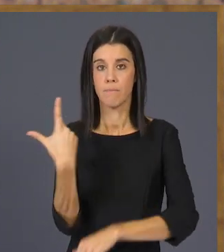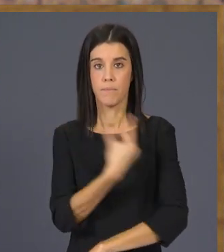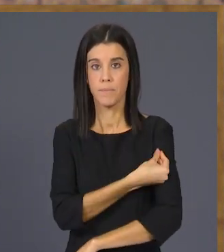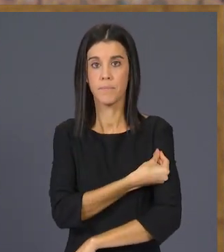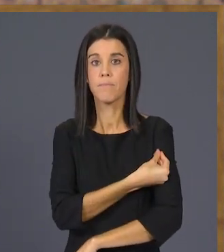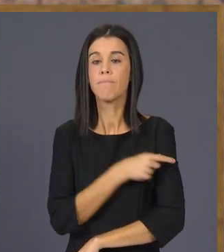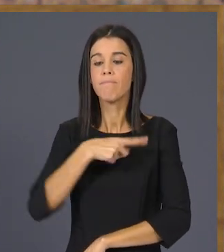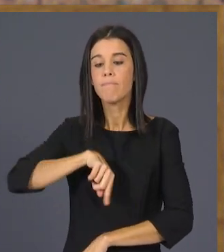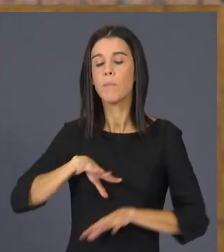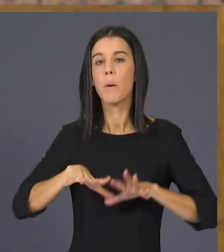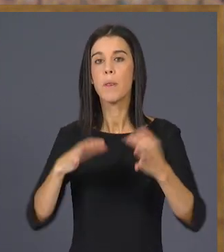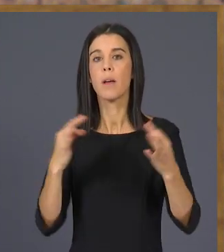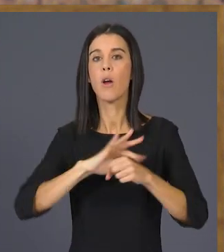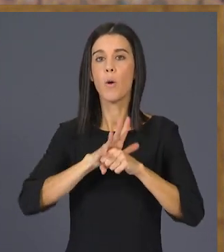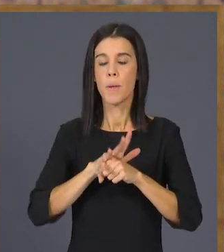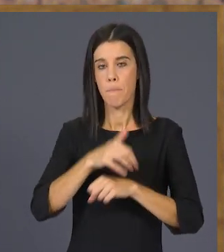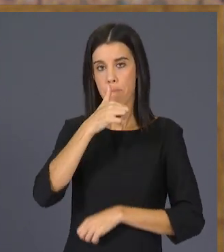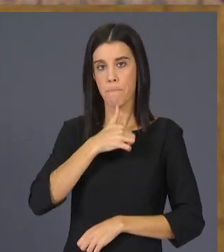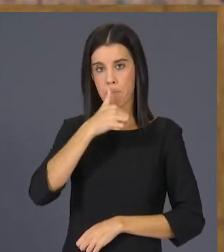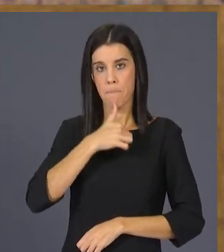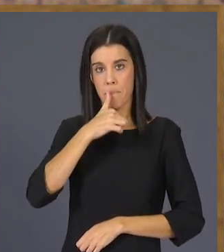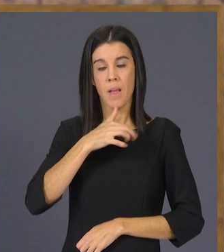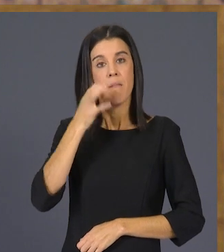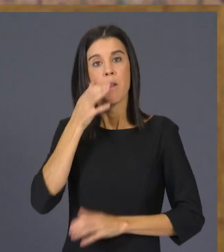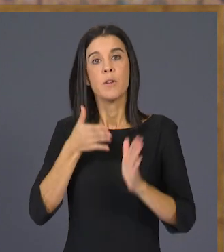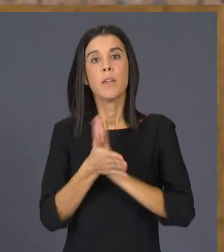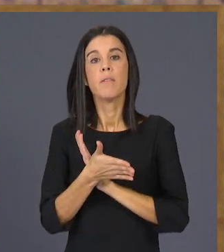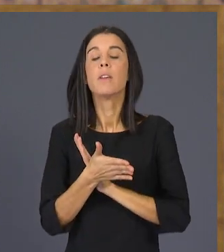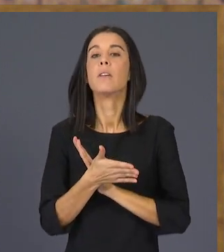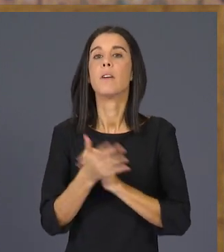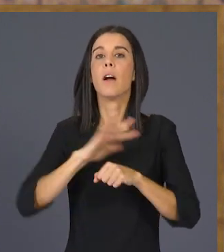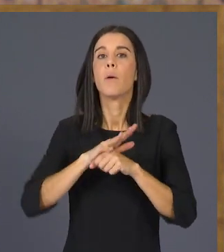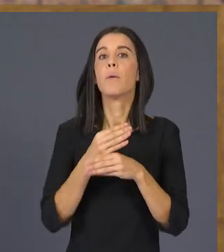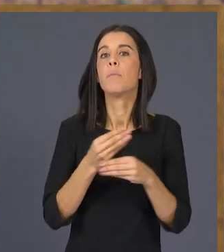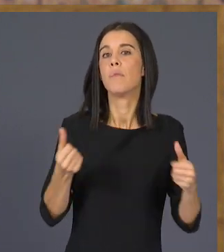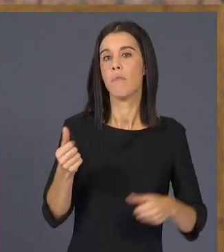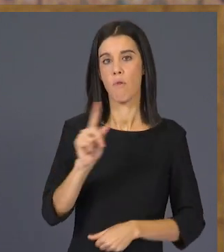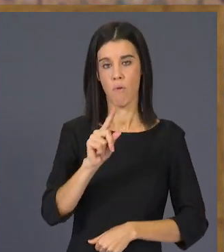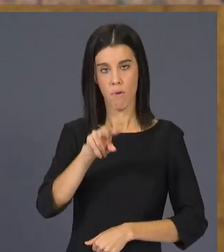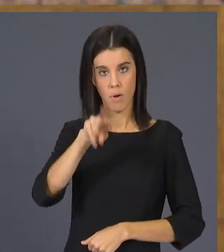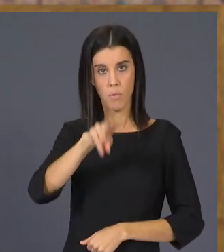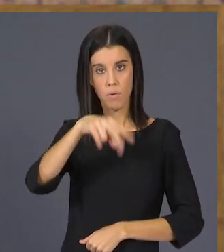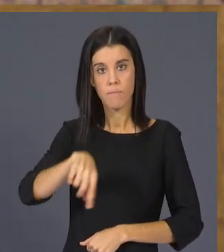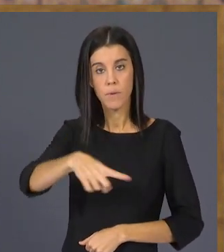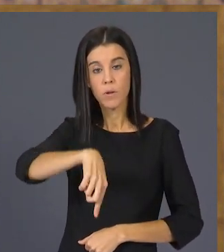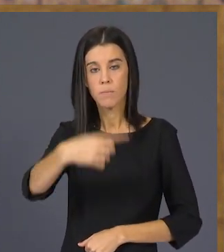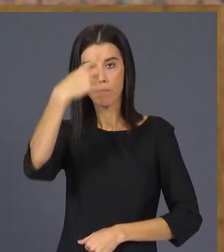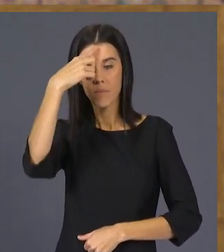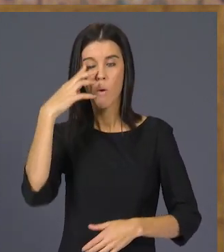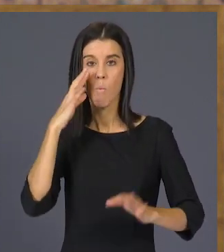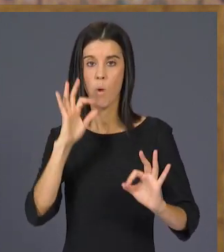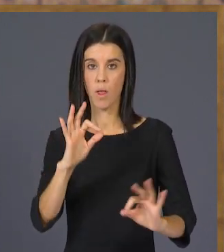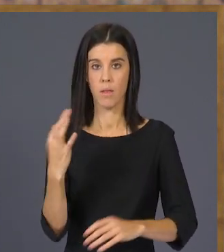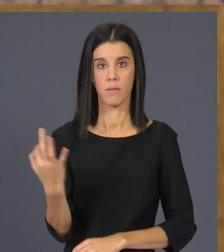hem après a conviure amb el Covid, però encara el Covid està aquí i hem de ser molt prudents